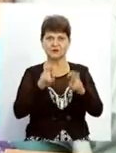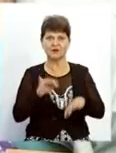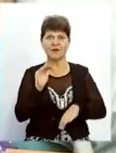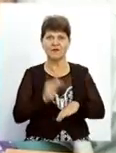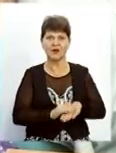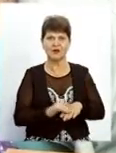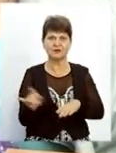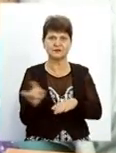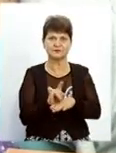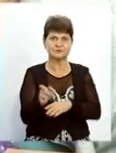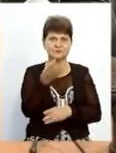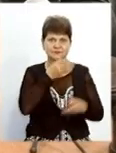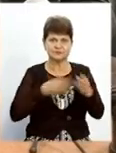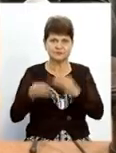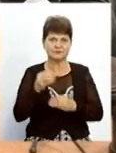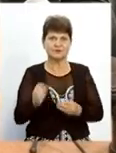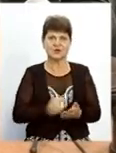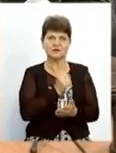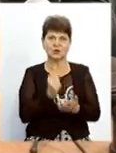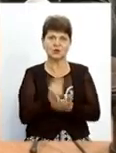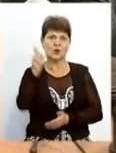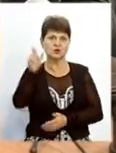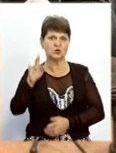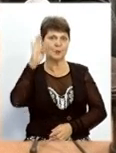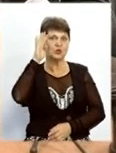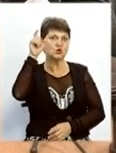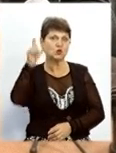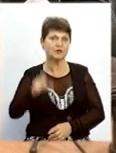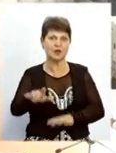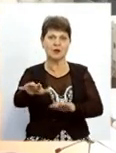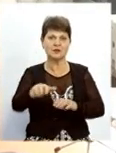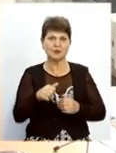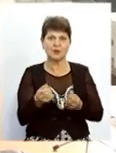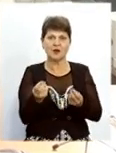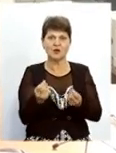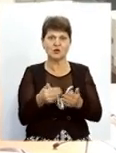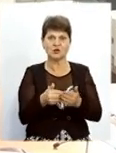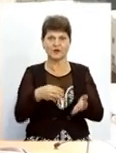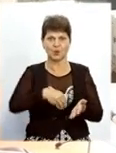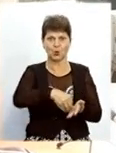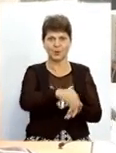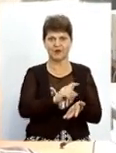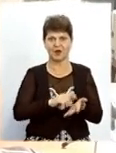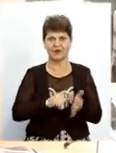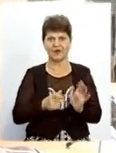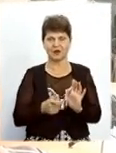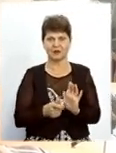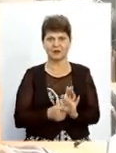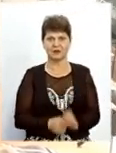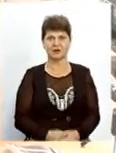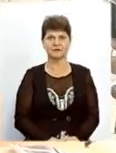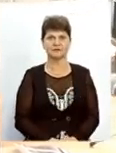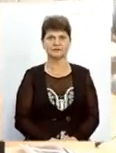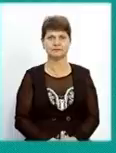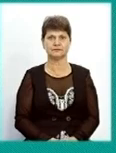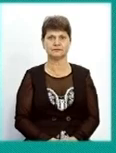шахрайства, в ході якого має бути встановлена особа чоловіка, який забрав гроші від купівлі квартири. Олена Карбівська, Олександр Базюк, Новини.